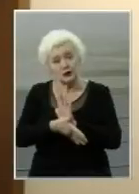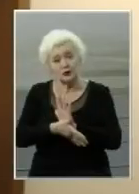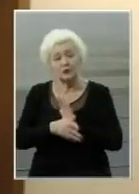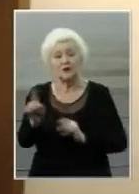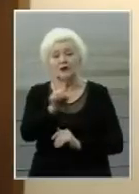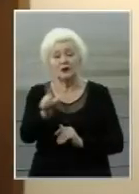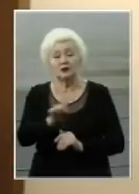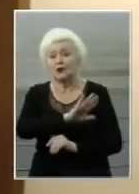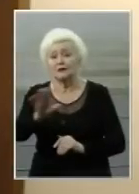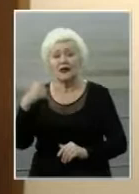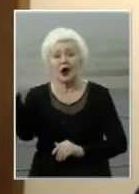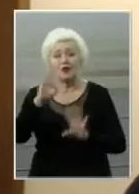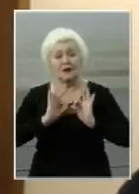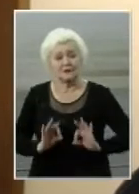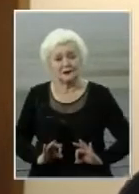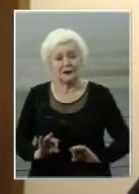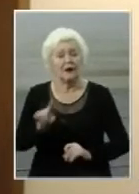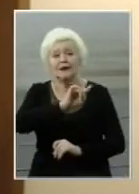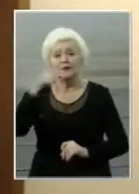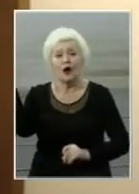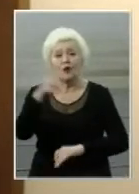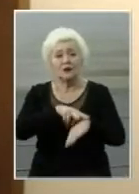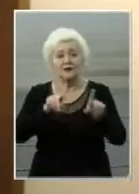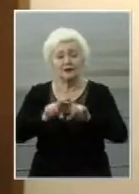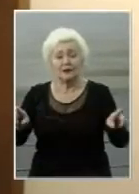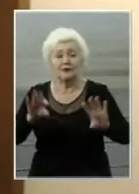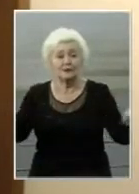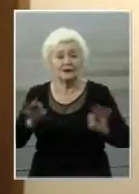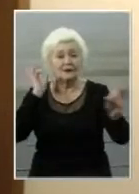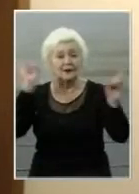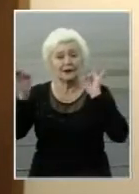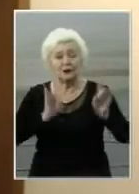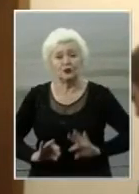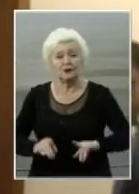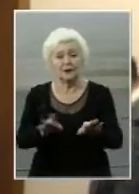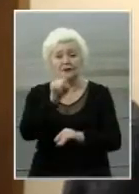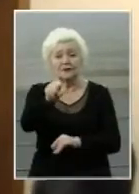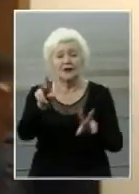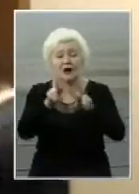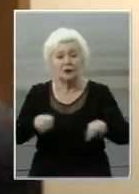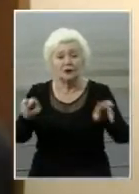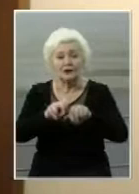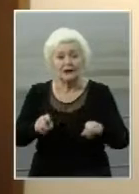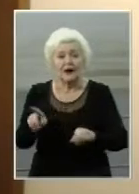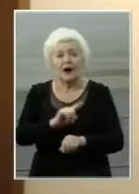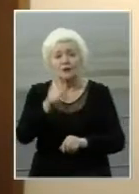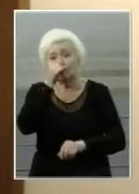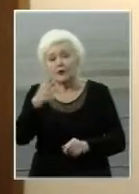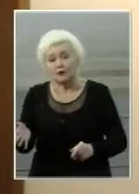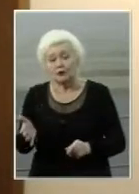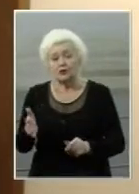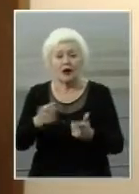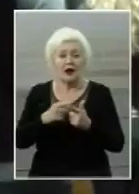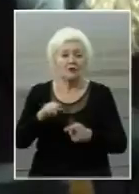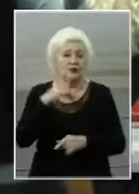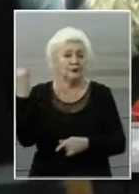ні обласна прокуратура, ні обласна поліція жодних резональних справ розслідувати або десь проможна, або не